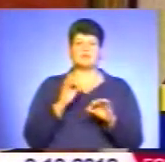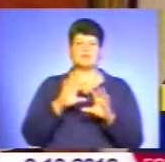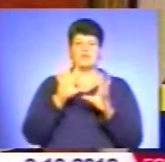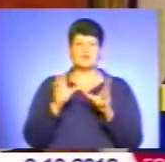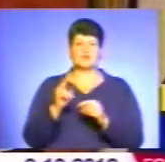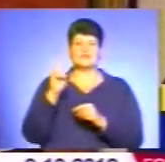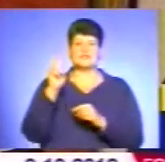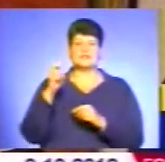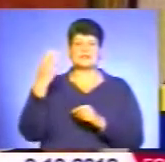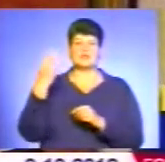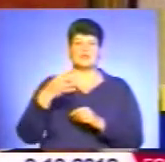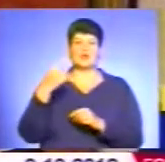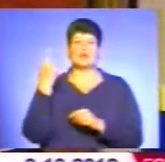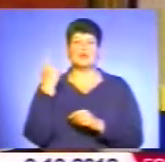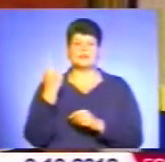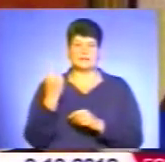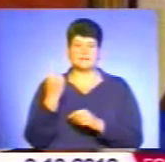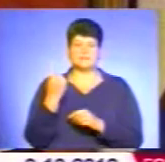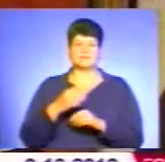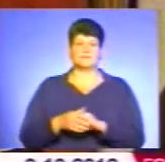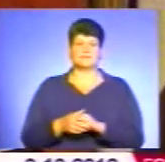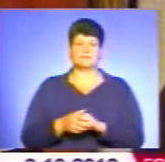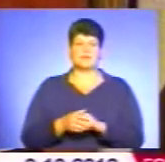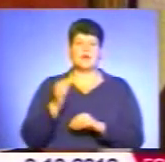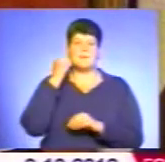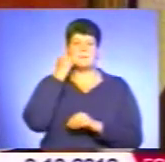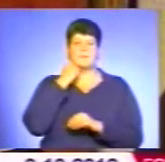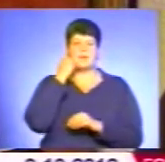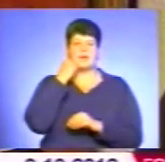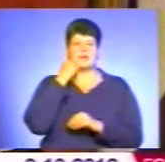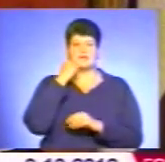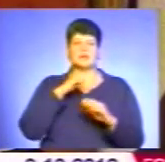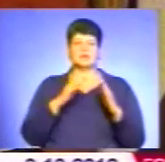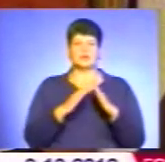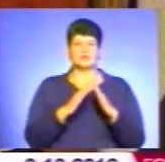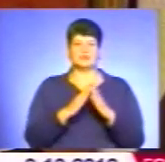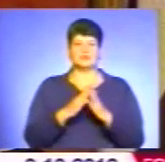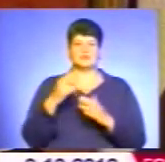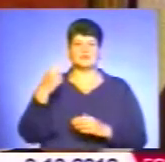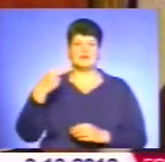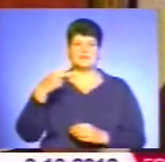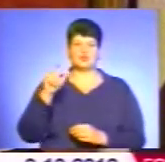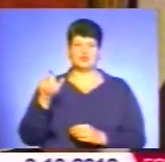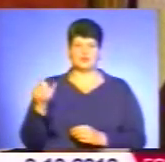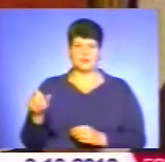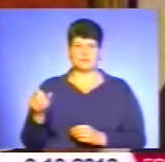241, а перестарілих на дому 20 чоловік.